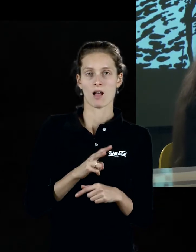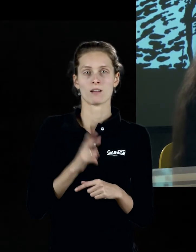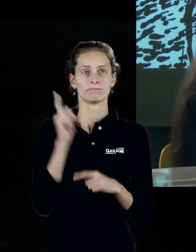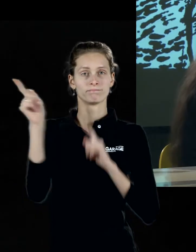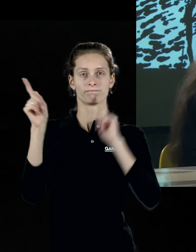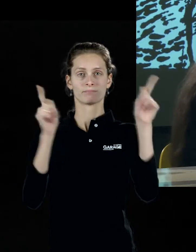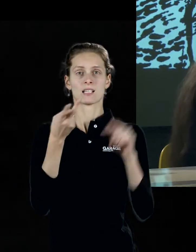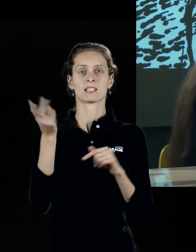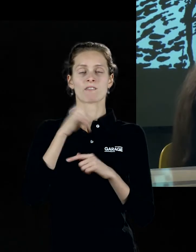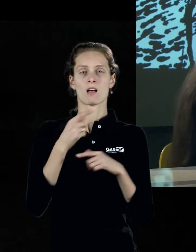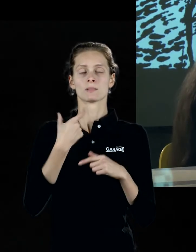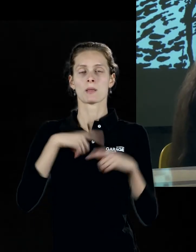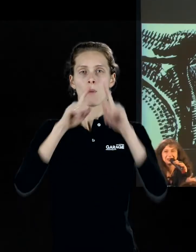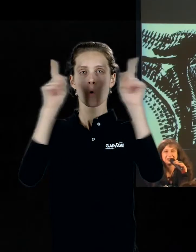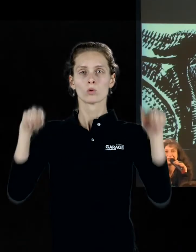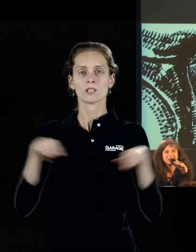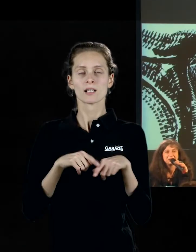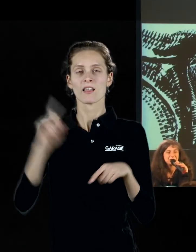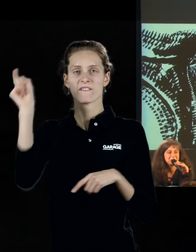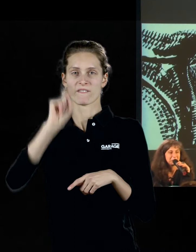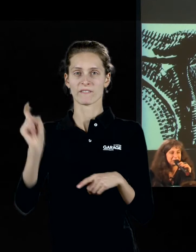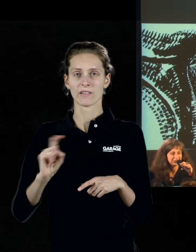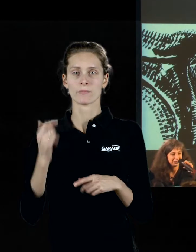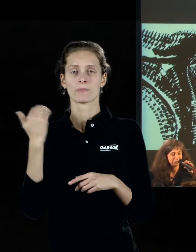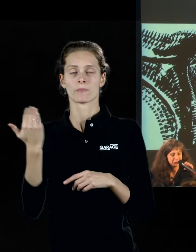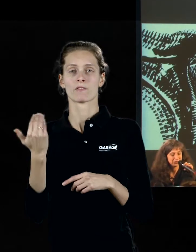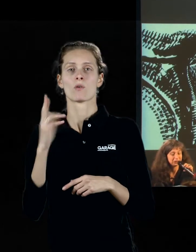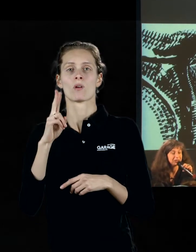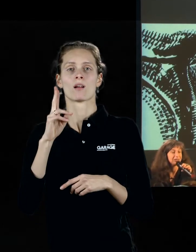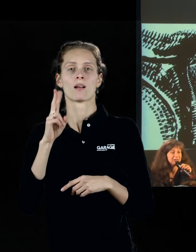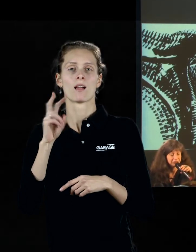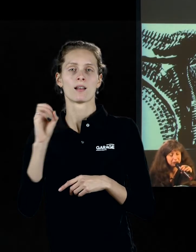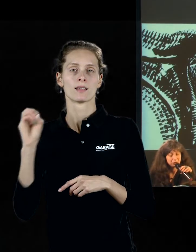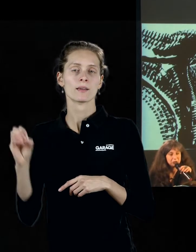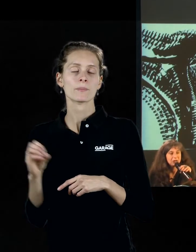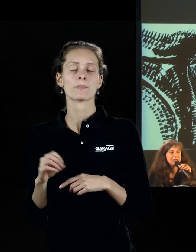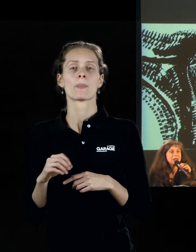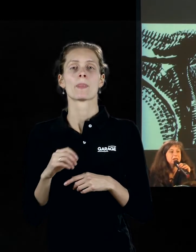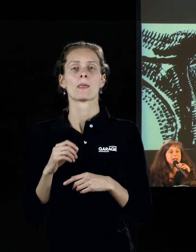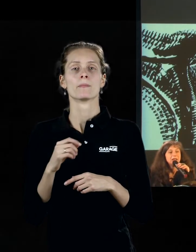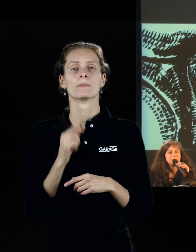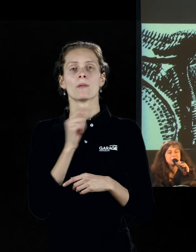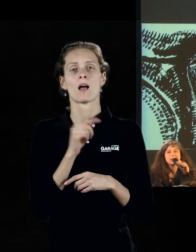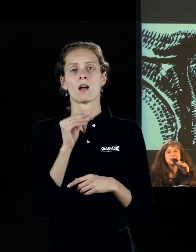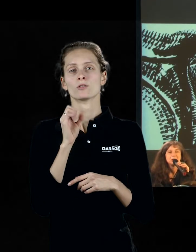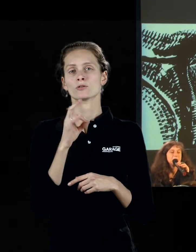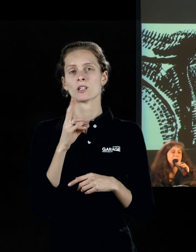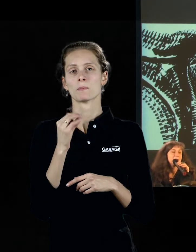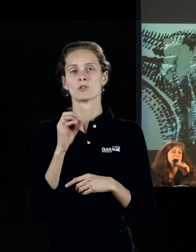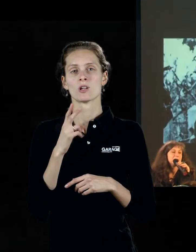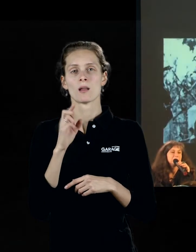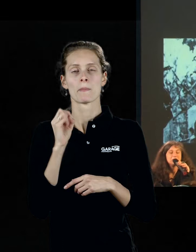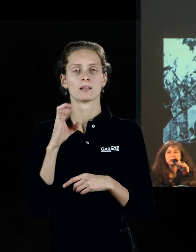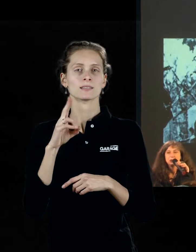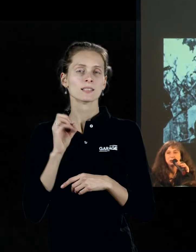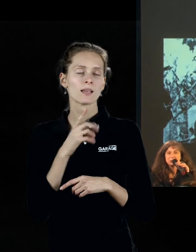видим два автопортрета. Соответственно, графический автопортрет – это автопортрет Пауля Клея, автопортрет Жанны Мишели